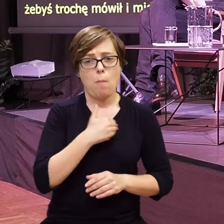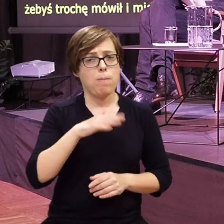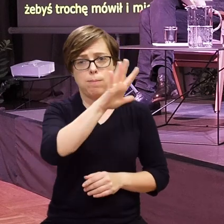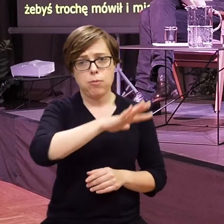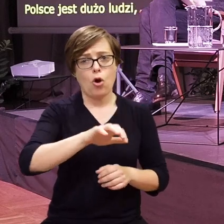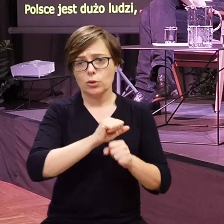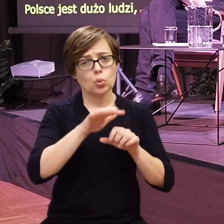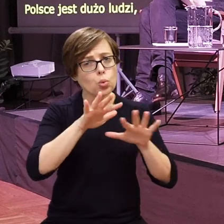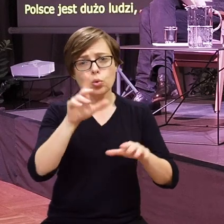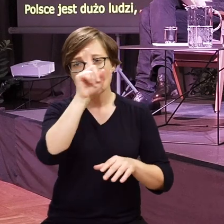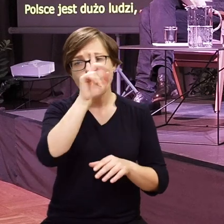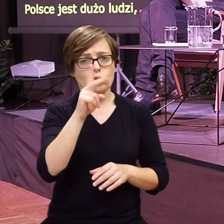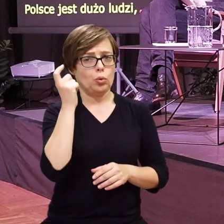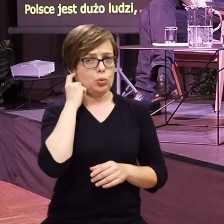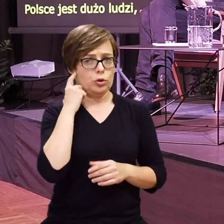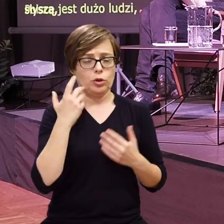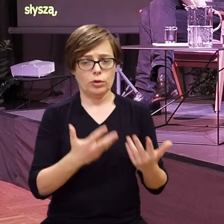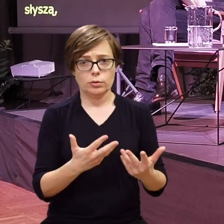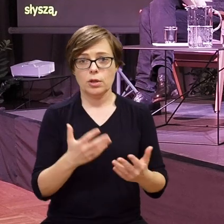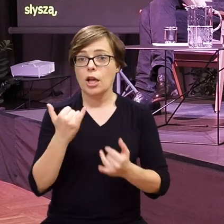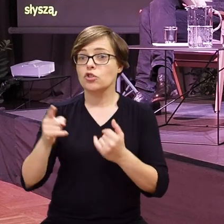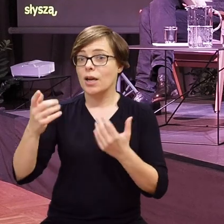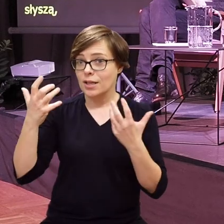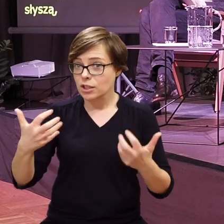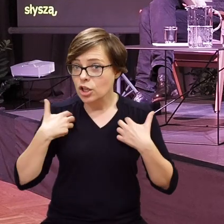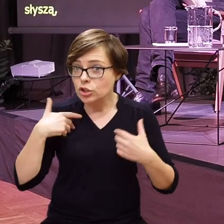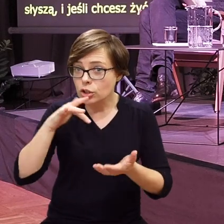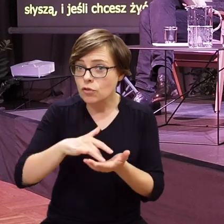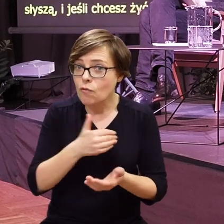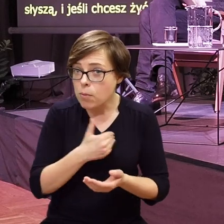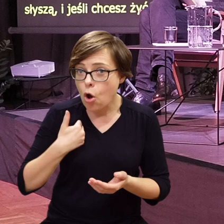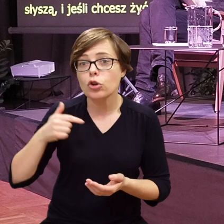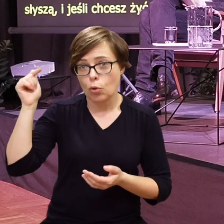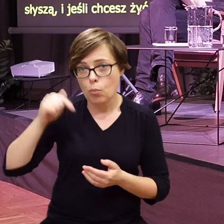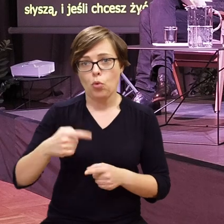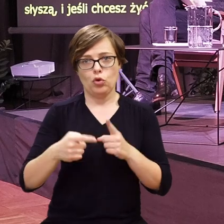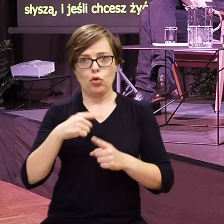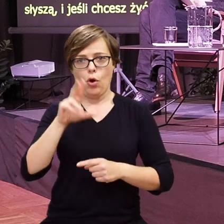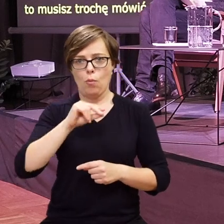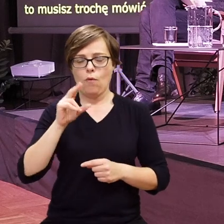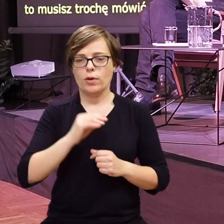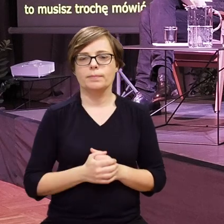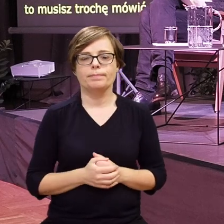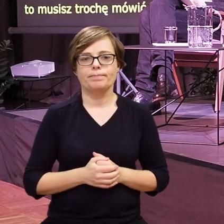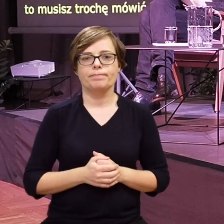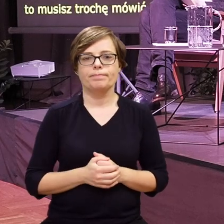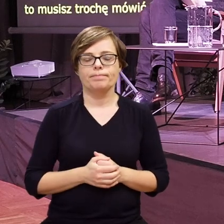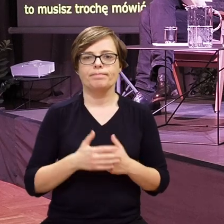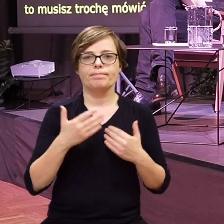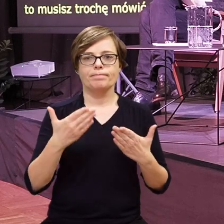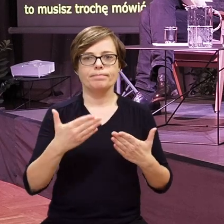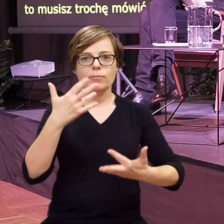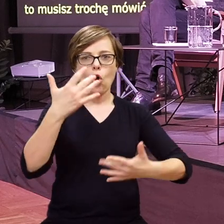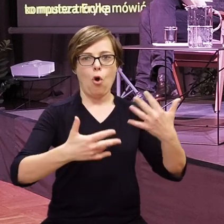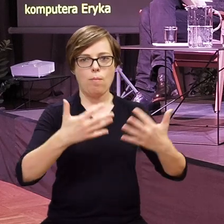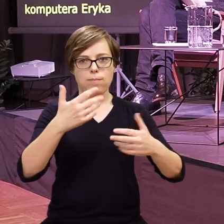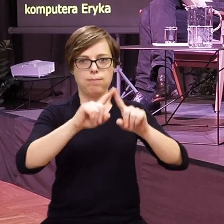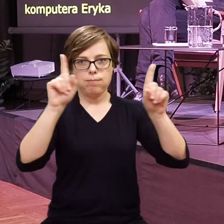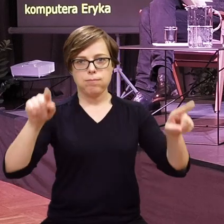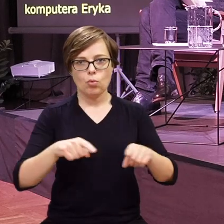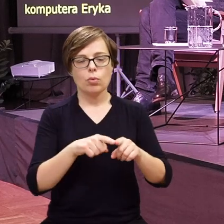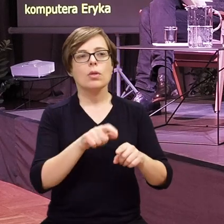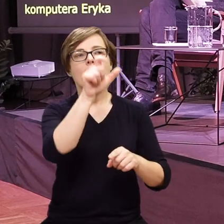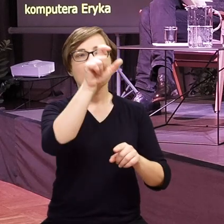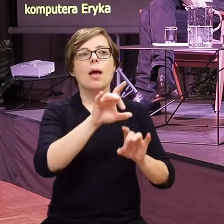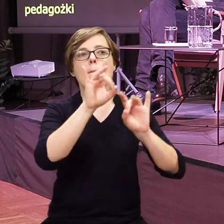ludzi, którzy słyszą. Jeśli chcesz żyć w Polsce, to musisz trochę mówić. Z ekranu komputera Eryka znika